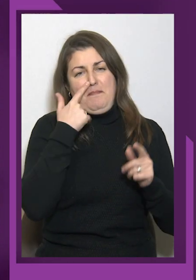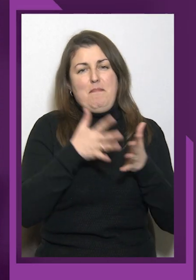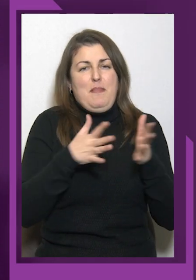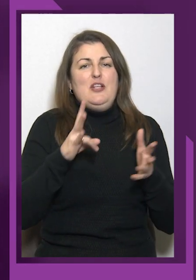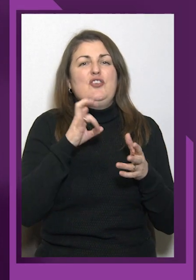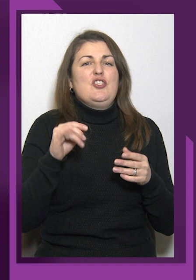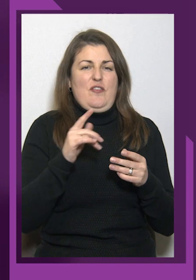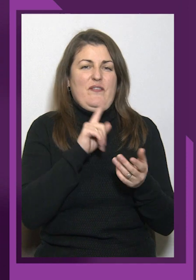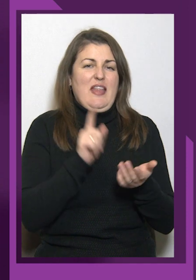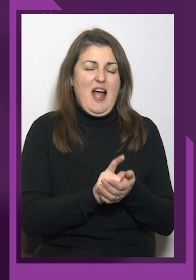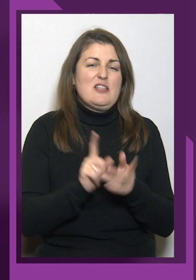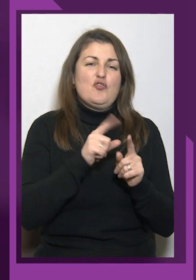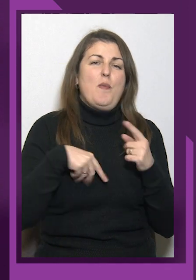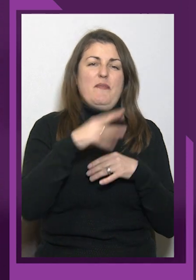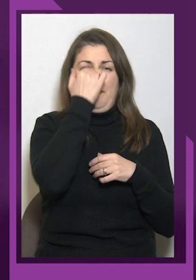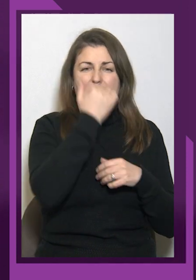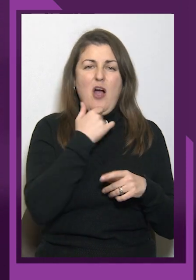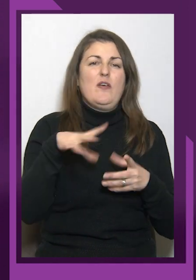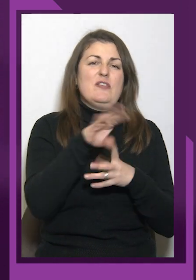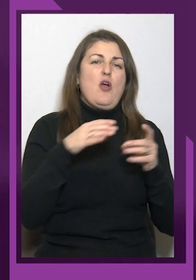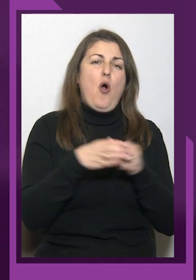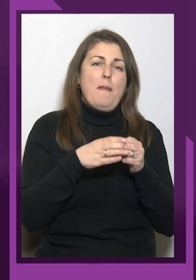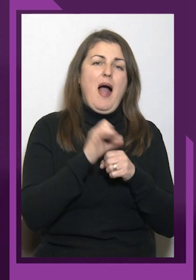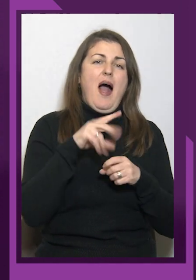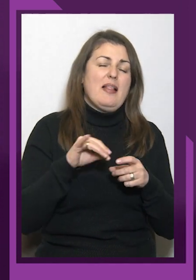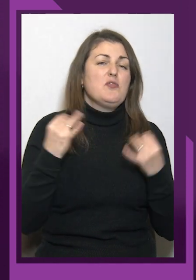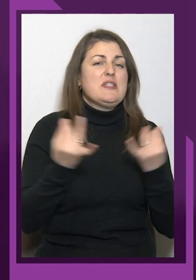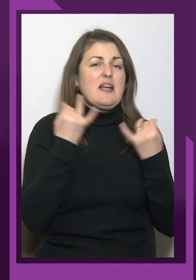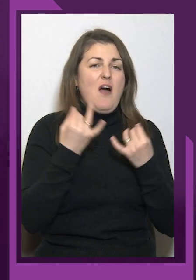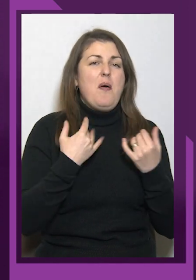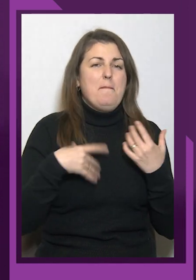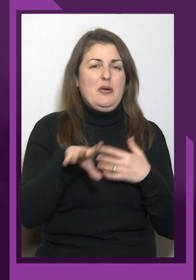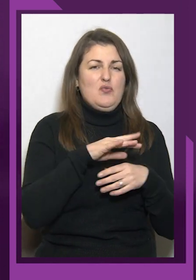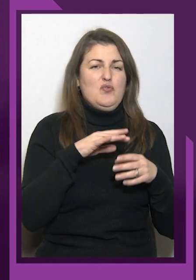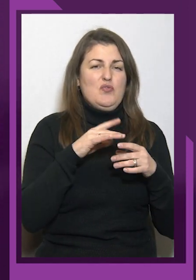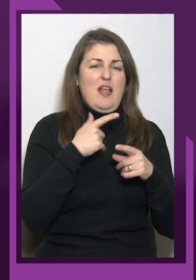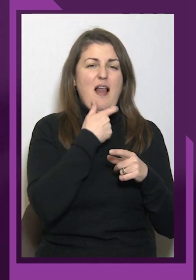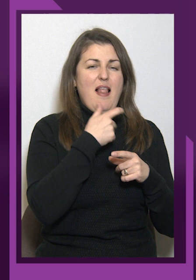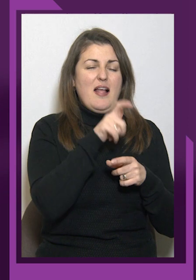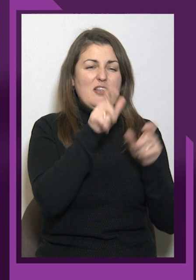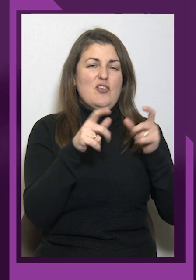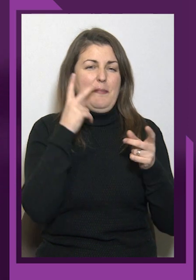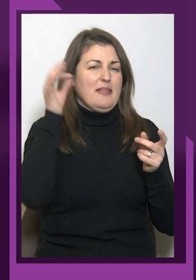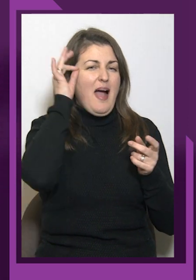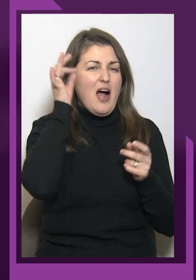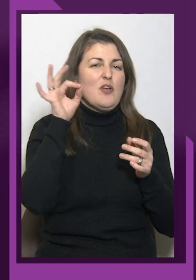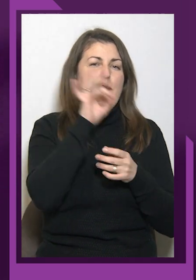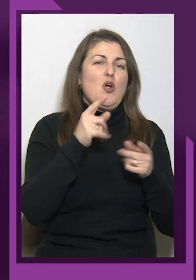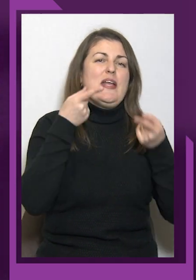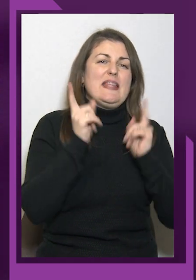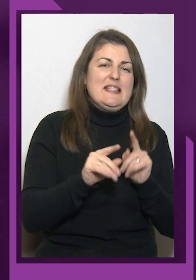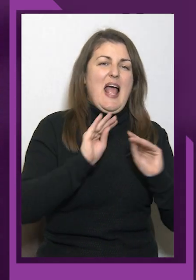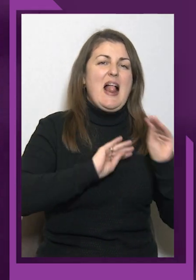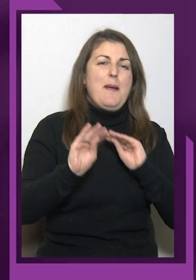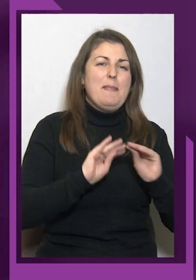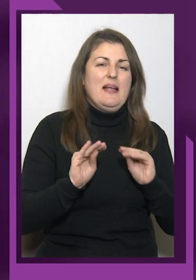Але ось цікаво, ми сьогодні вже глядачам нагадували про дійсно елементи пауерліфтингу, важкої атлетики, так як